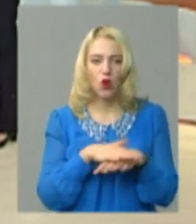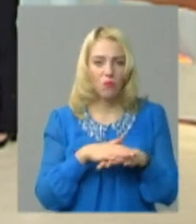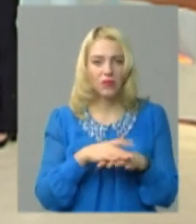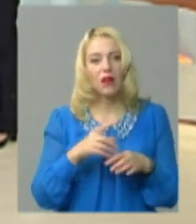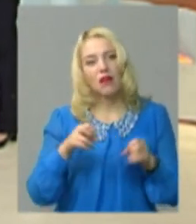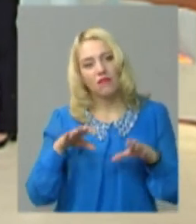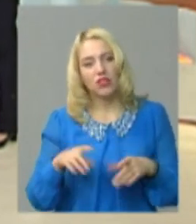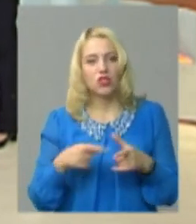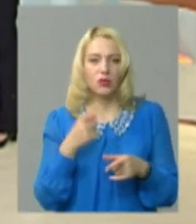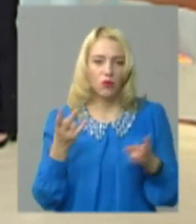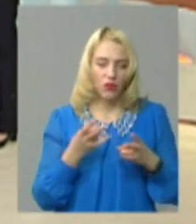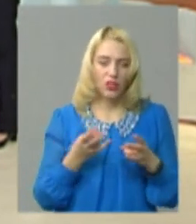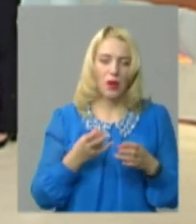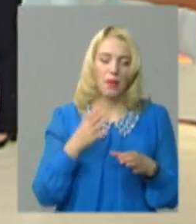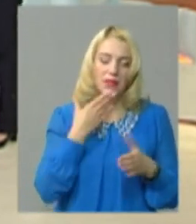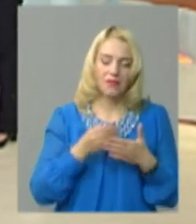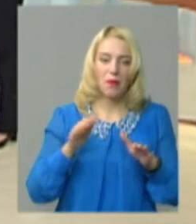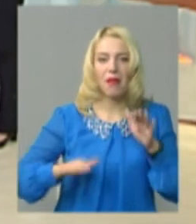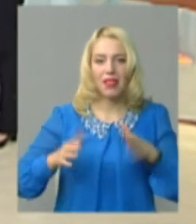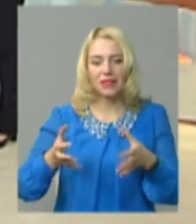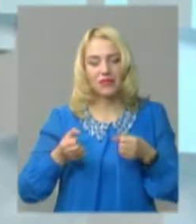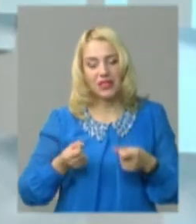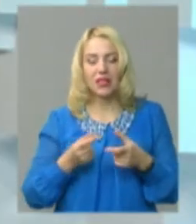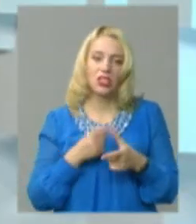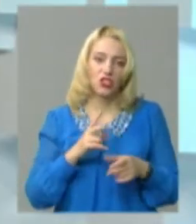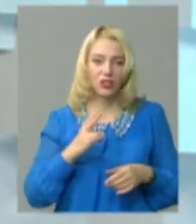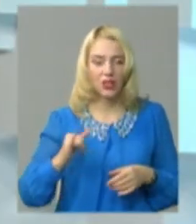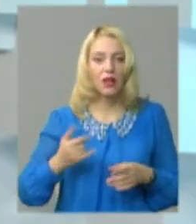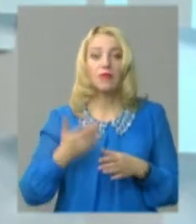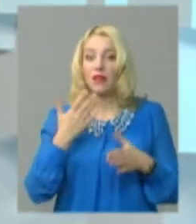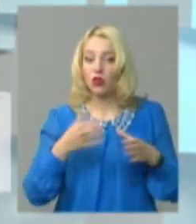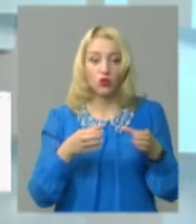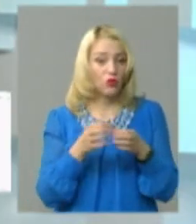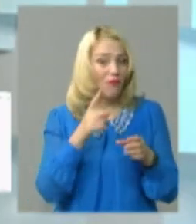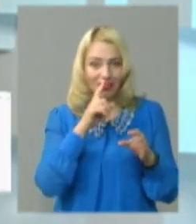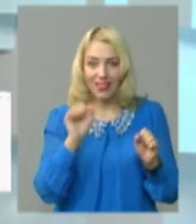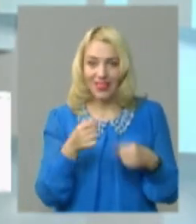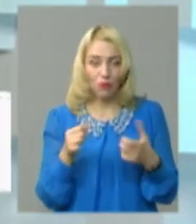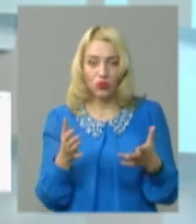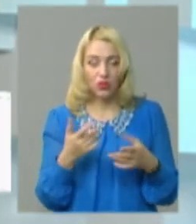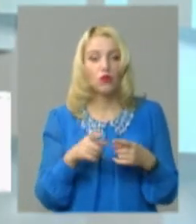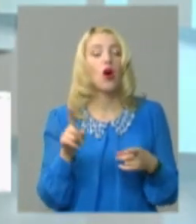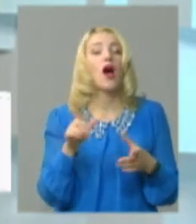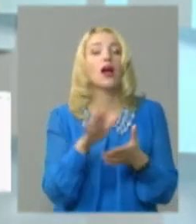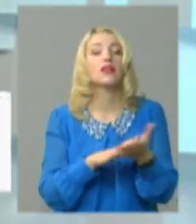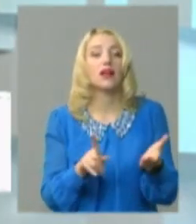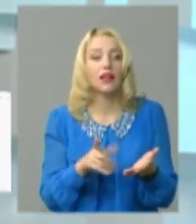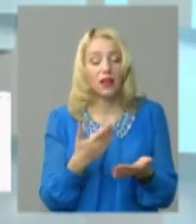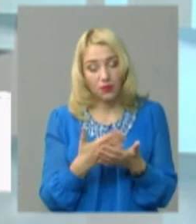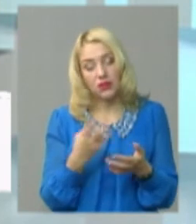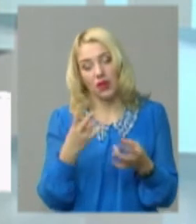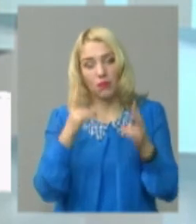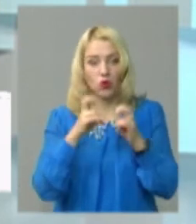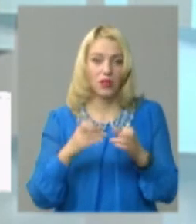можуть вони на свій баланс районну лікарню Так, звичайно. Якщо громада не спроможна, якщо громада точно... Тоді що? Тоді що? Тоді потрібно